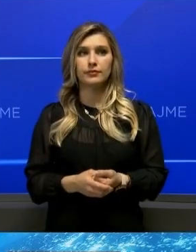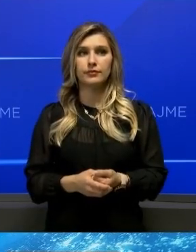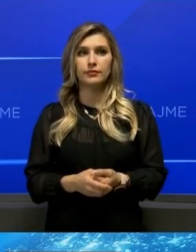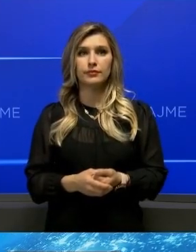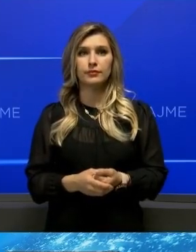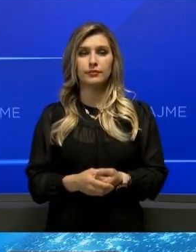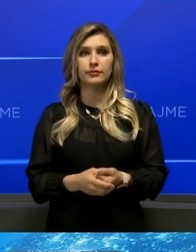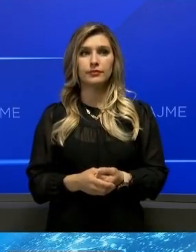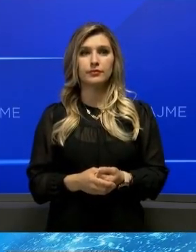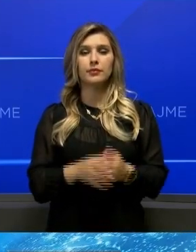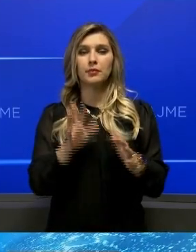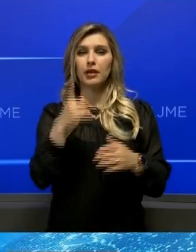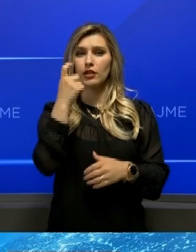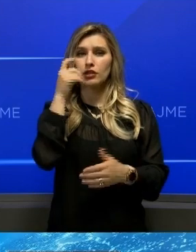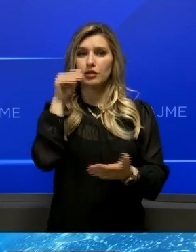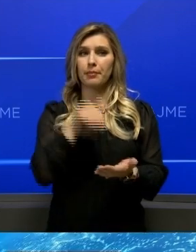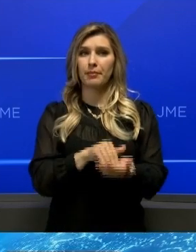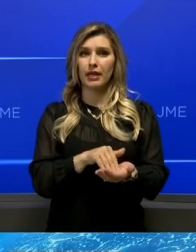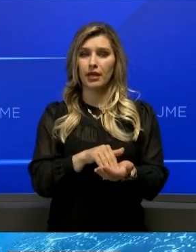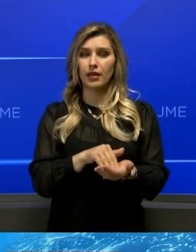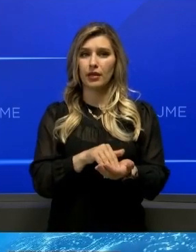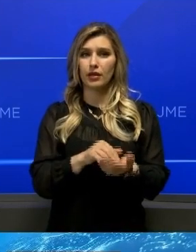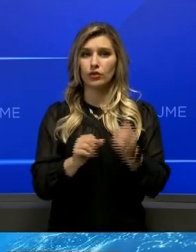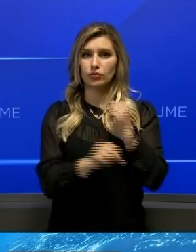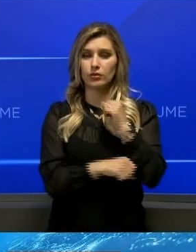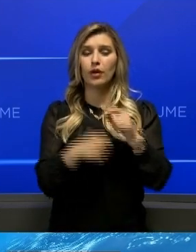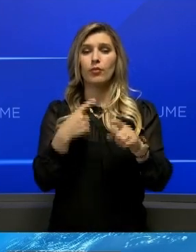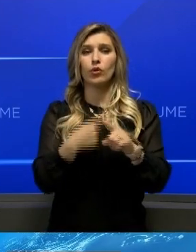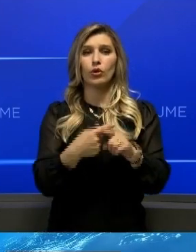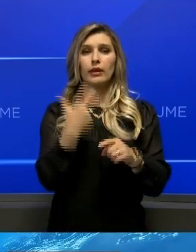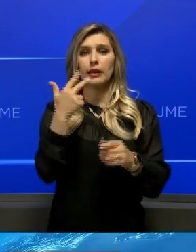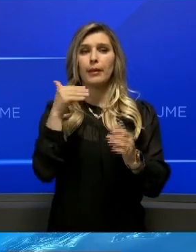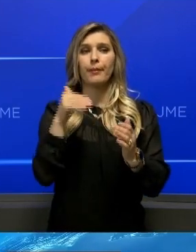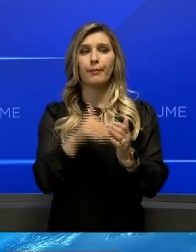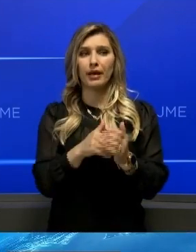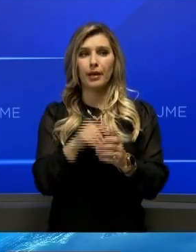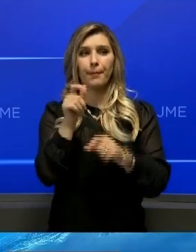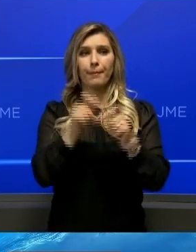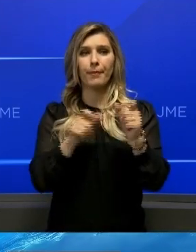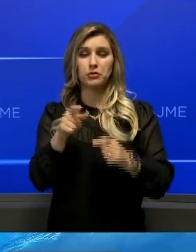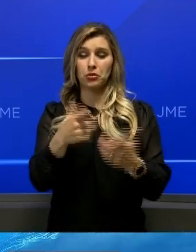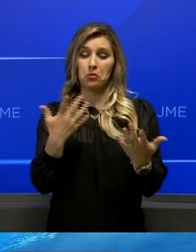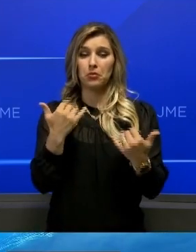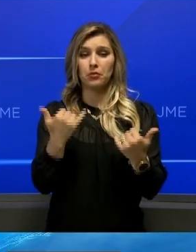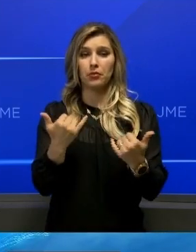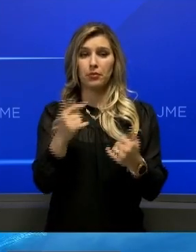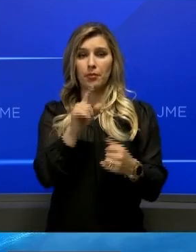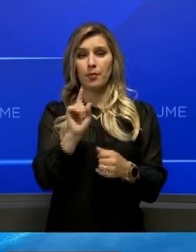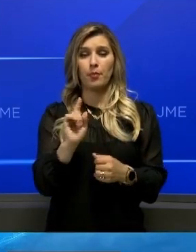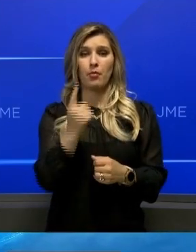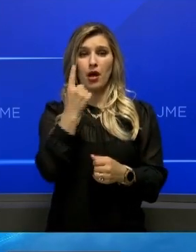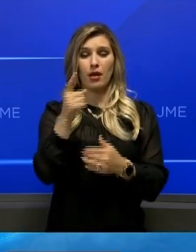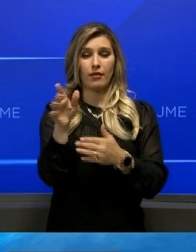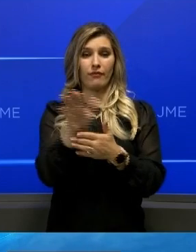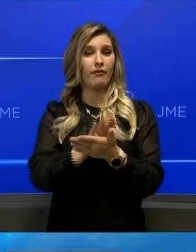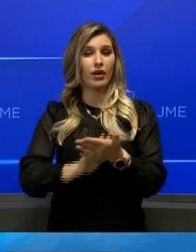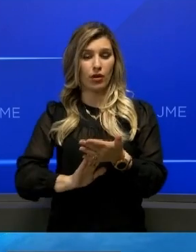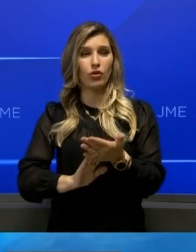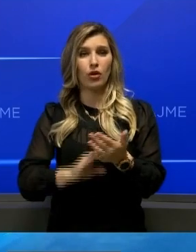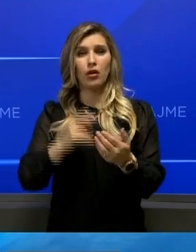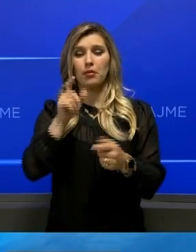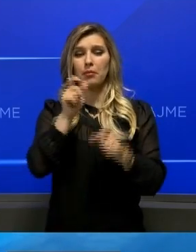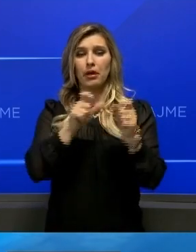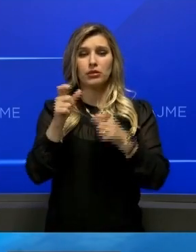dhe mbi 30.000 më simdënës të Republikës Kosovës. Nëse faza e pare pandemis kishtë shumë të